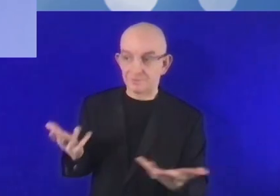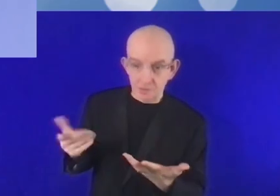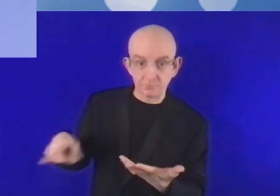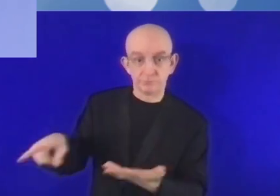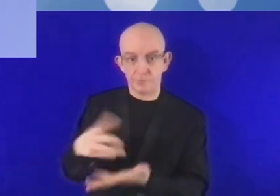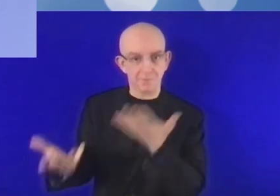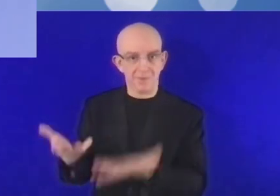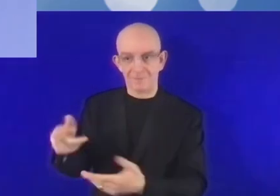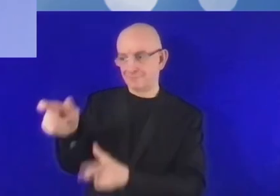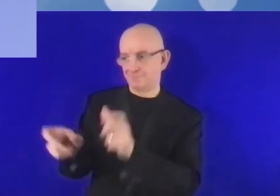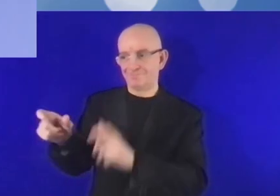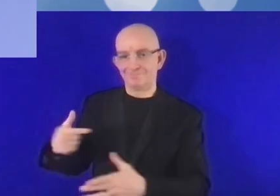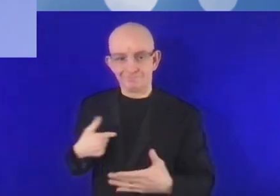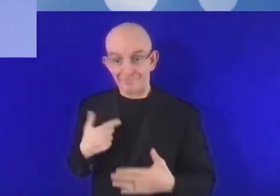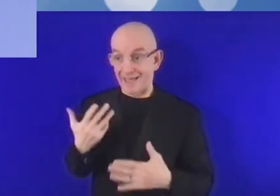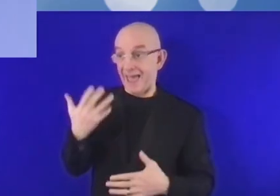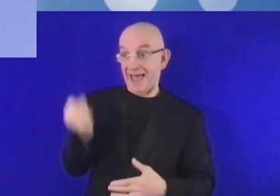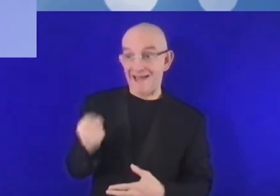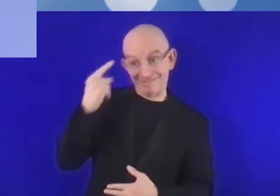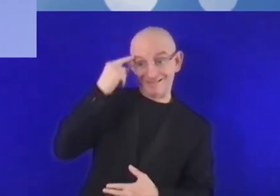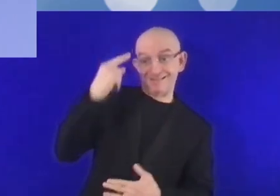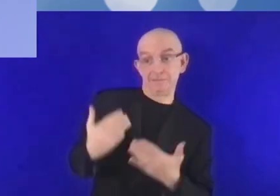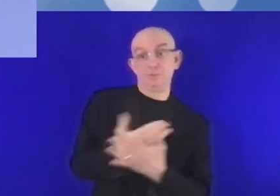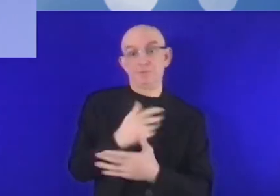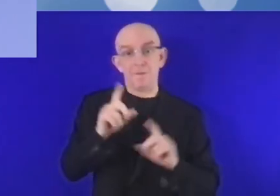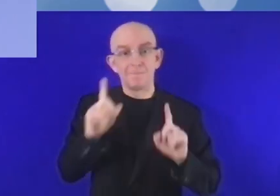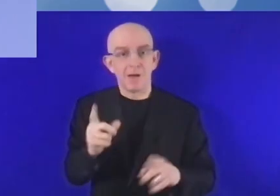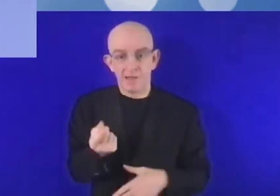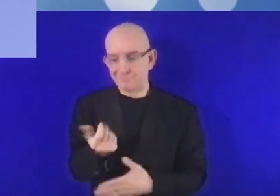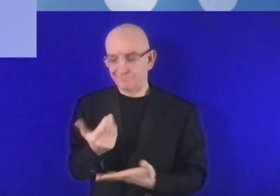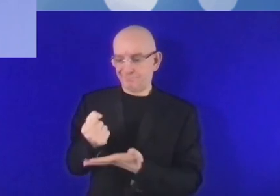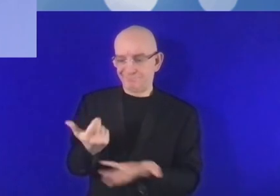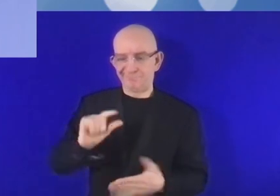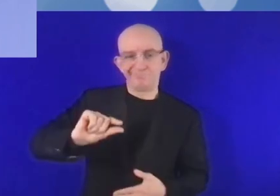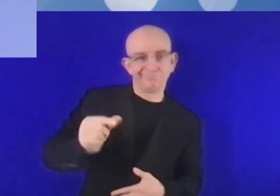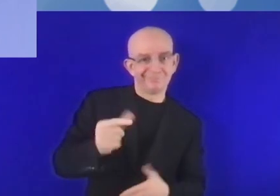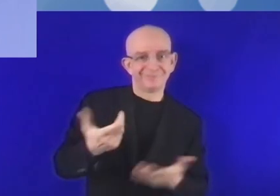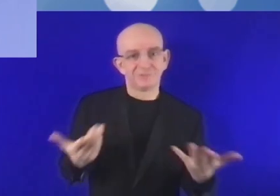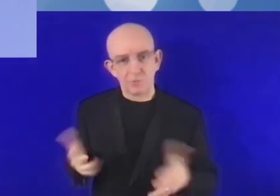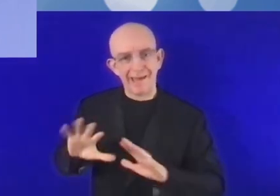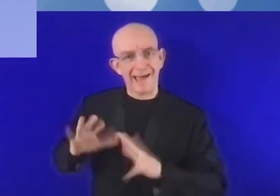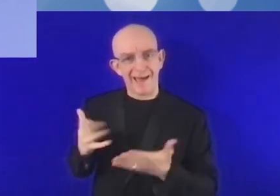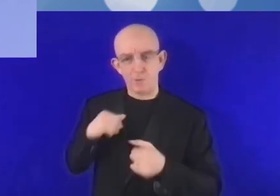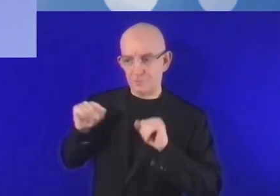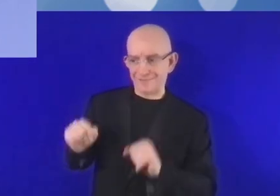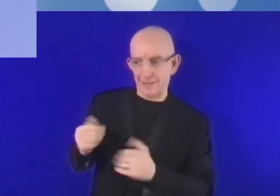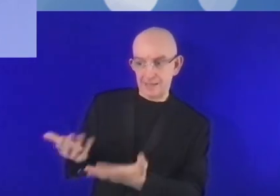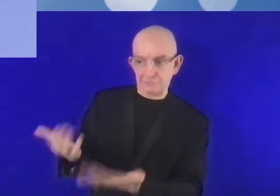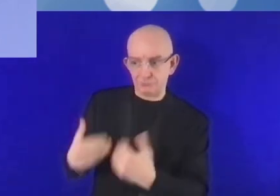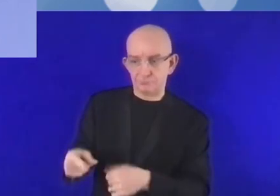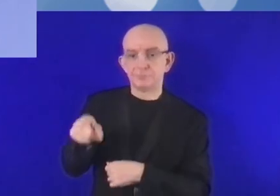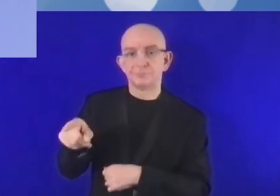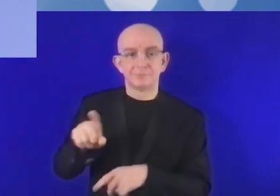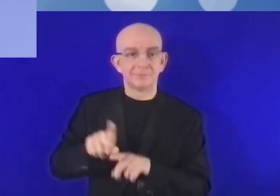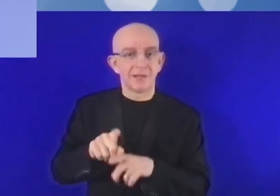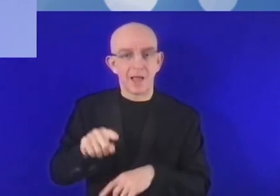par un soutien administratif aussi. Parce qu peut avoir parfois l'impression que quand quelqu'un a une idée formidable et